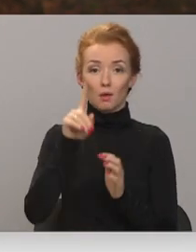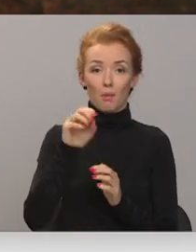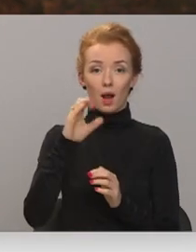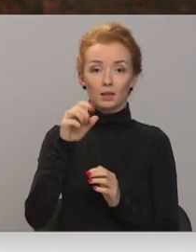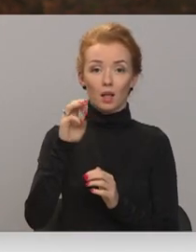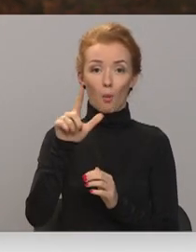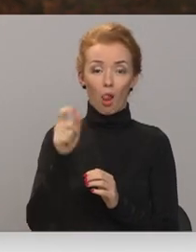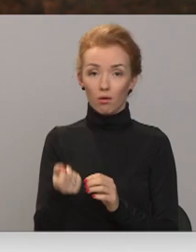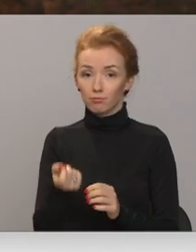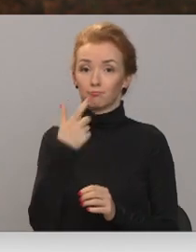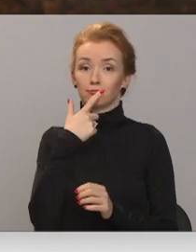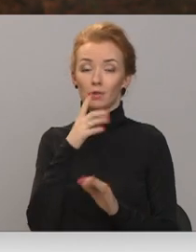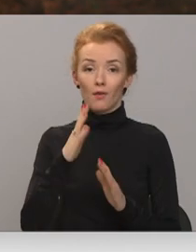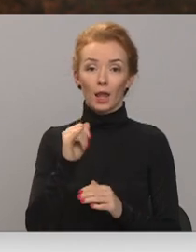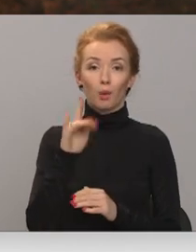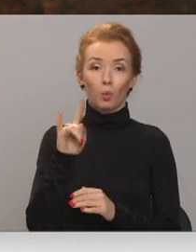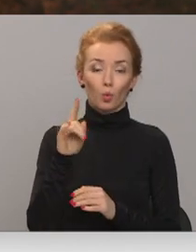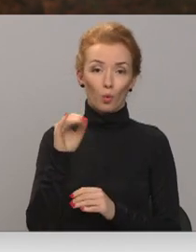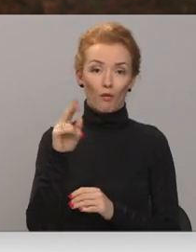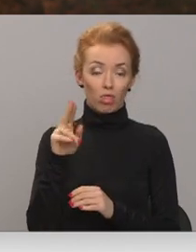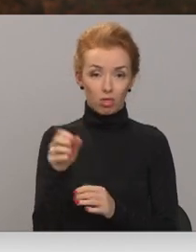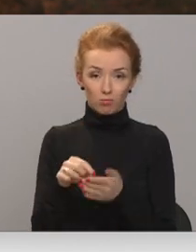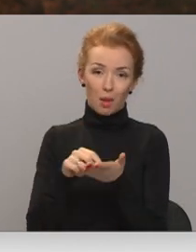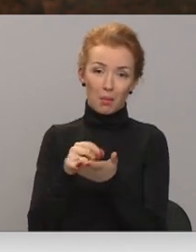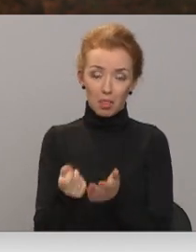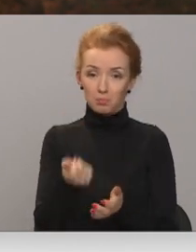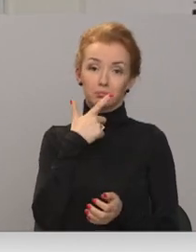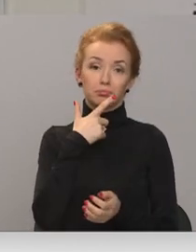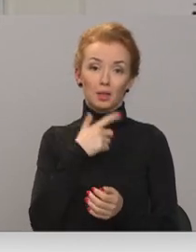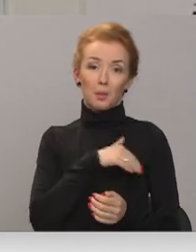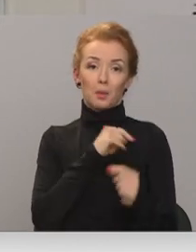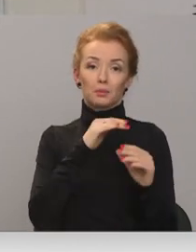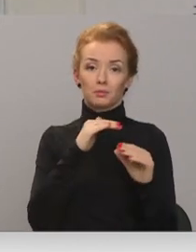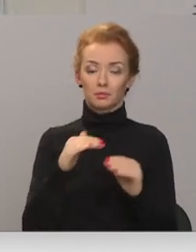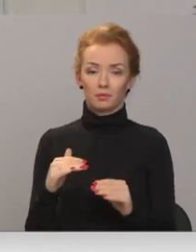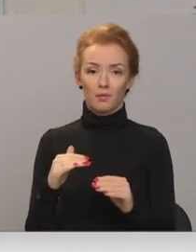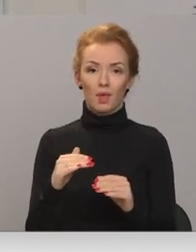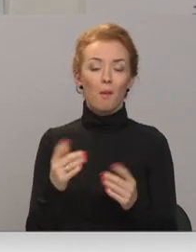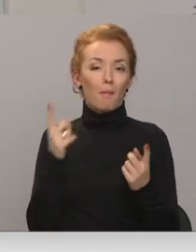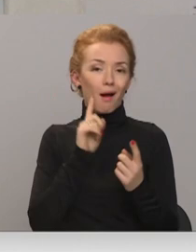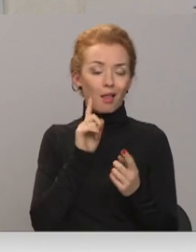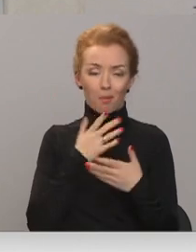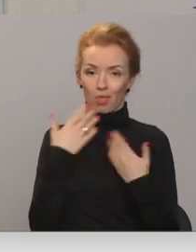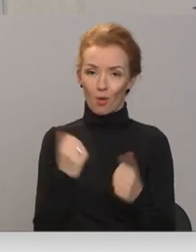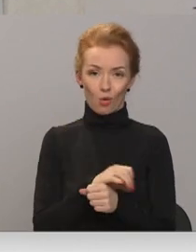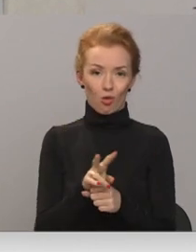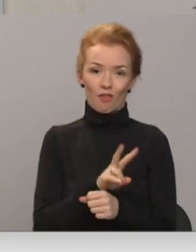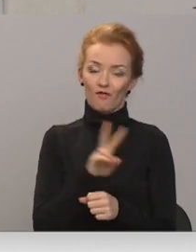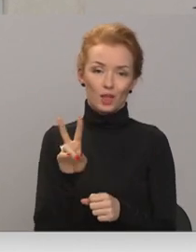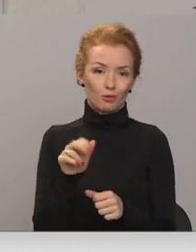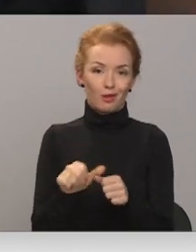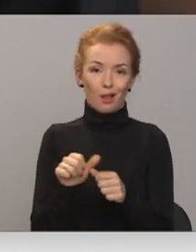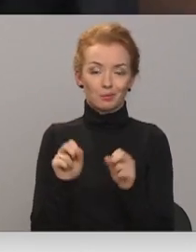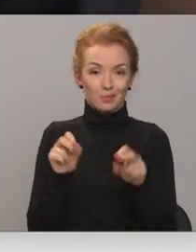ibuprofēnu. Tā temperatūra mazinošos medikaments. Nav kovidu zāļu. Simptomātiska terapija,